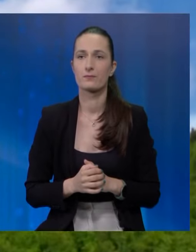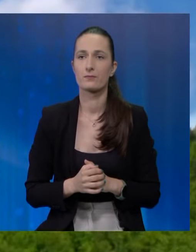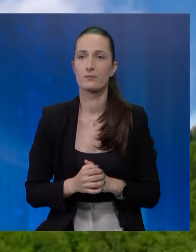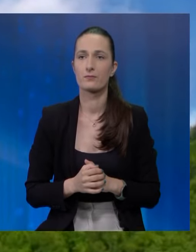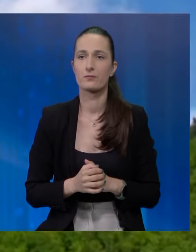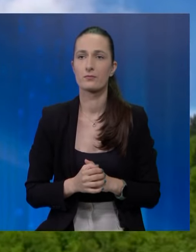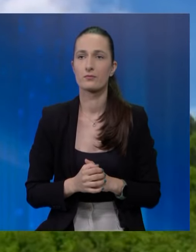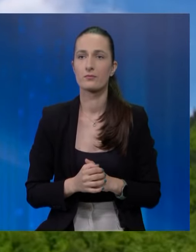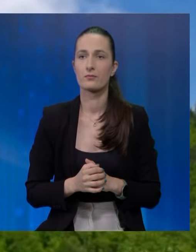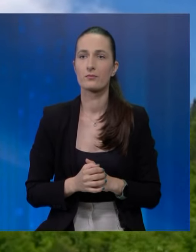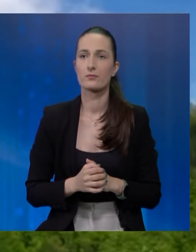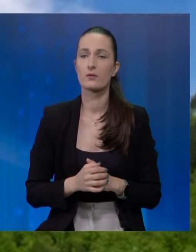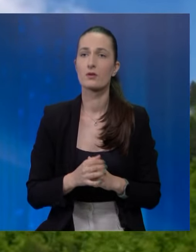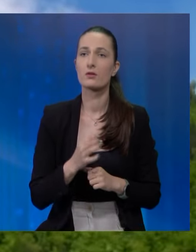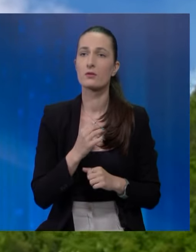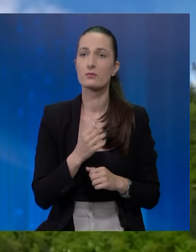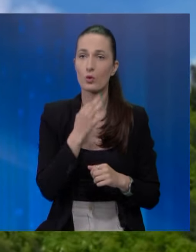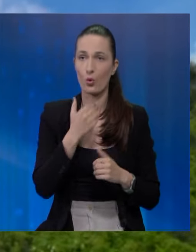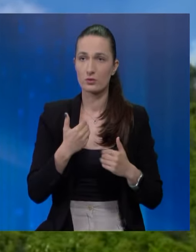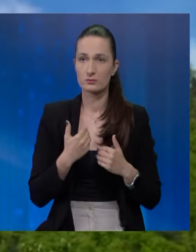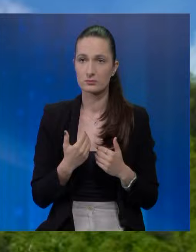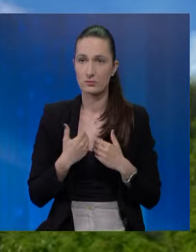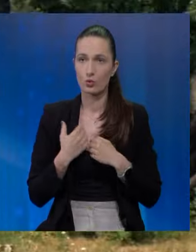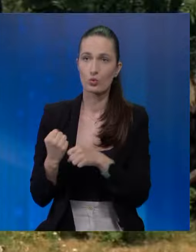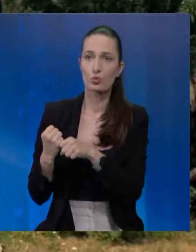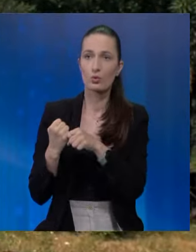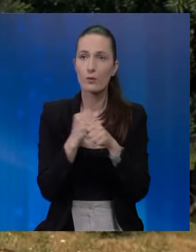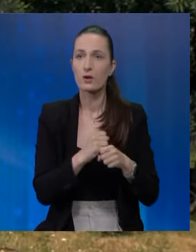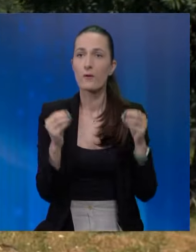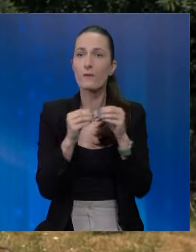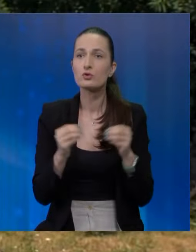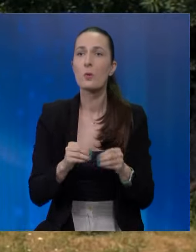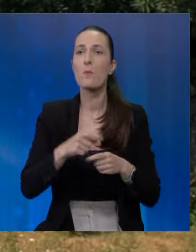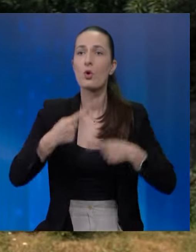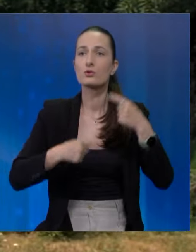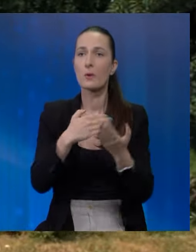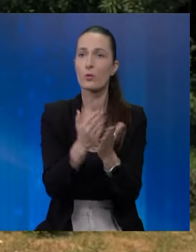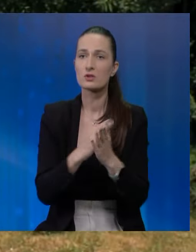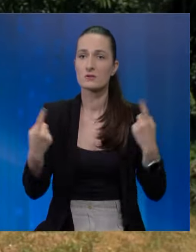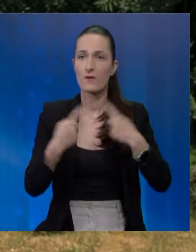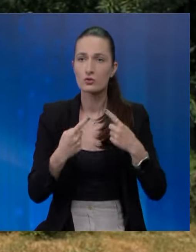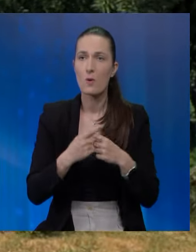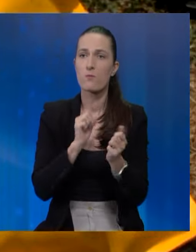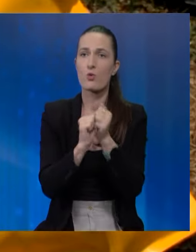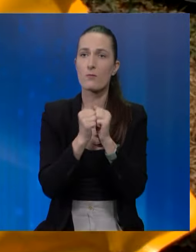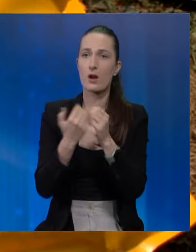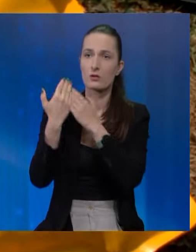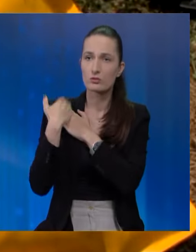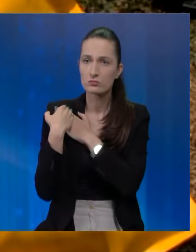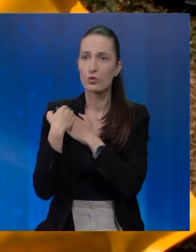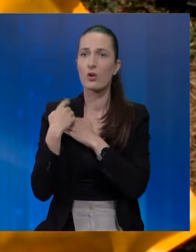dovede u kontekstu vječnih političkih podjela, svađa, borbe za nadležnost, prepoznatljivost i tako dalje,